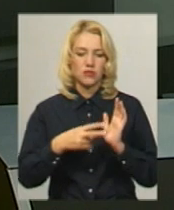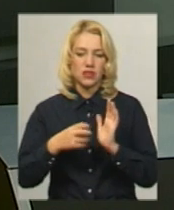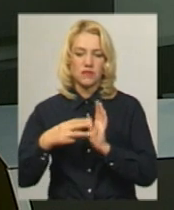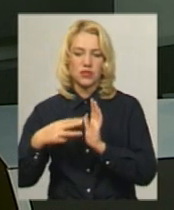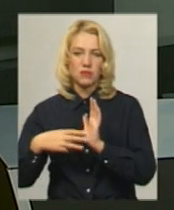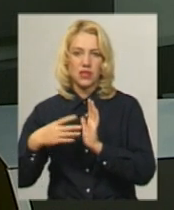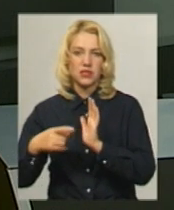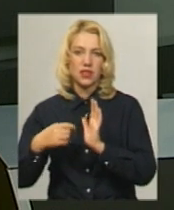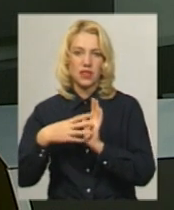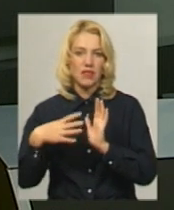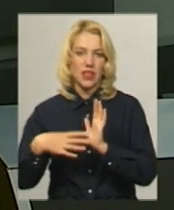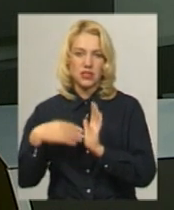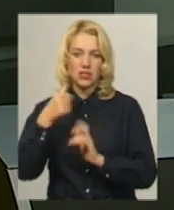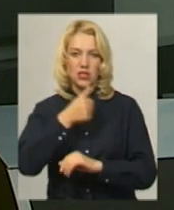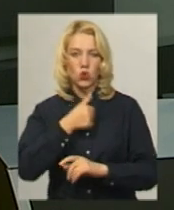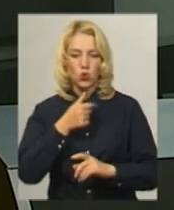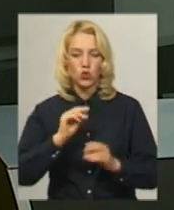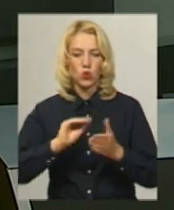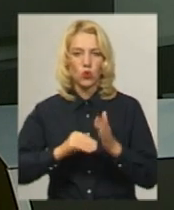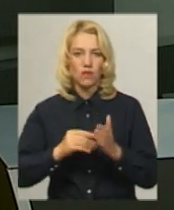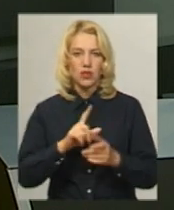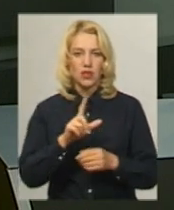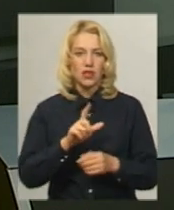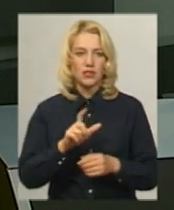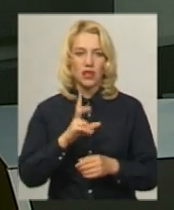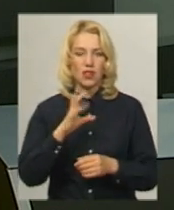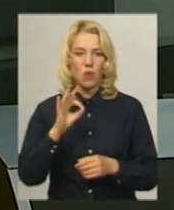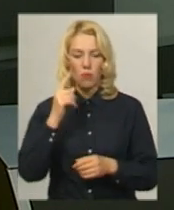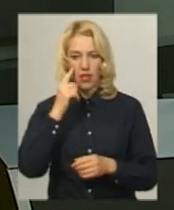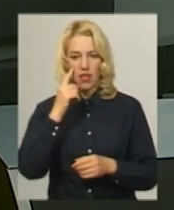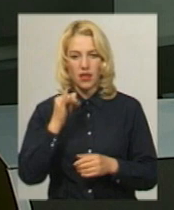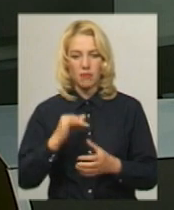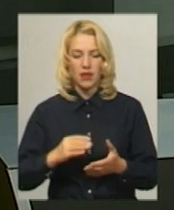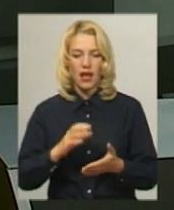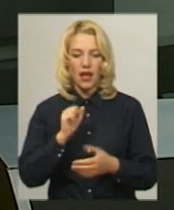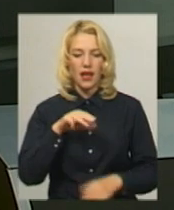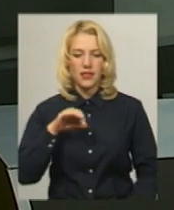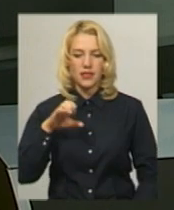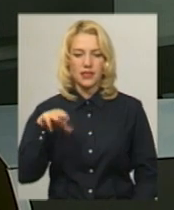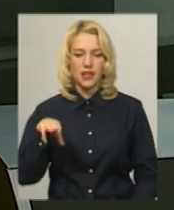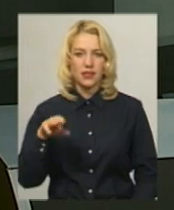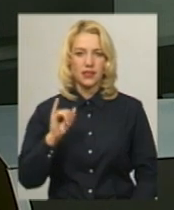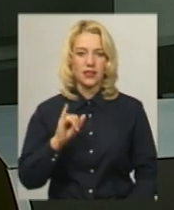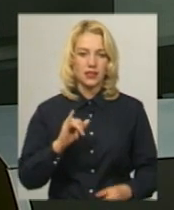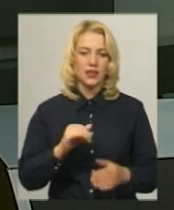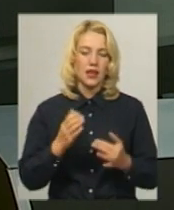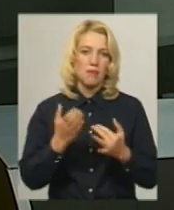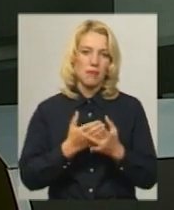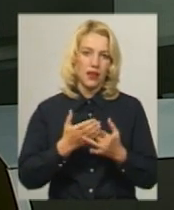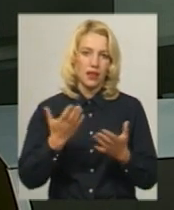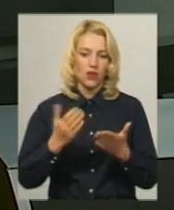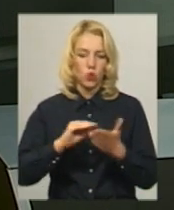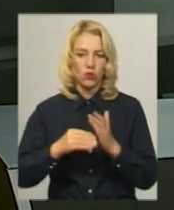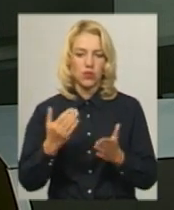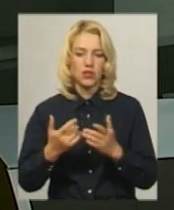2018 чи 2019 рік, довідку з отриманими в ЗНО балами, атестат з додатком і довідку про пільги, коли такі є. Це